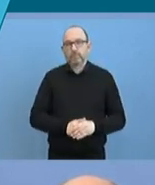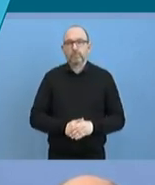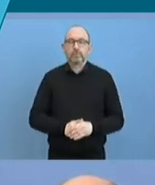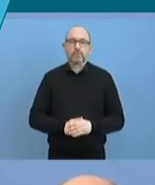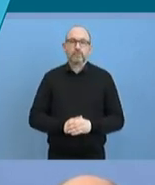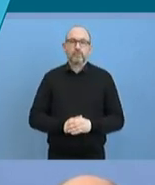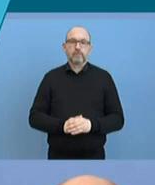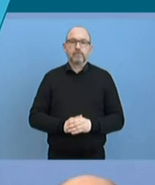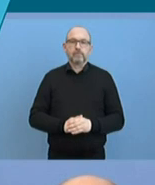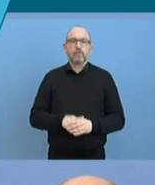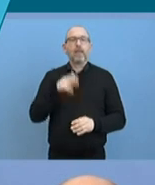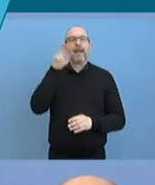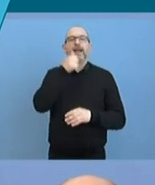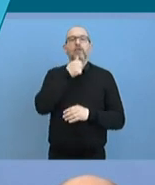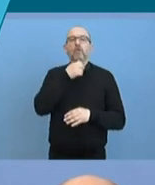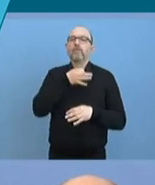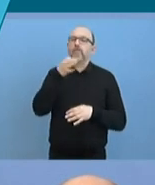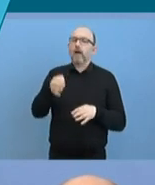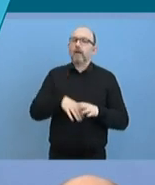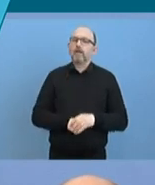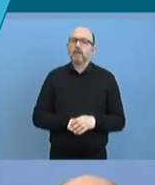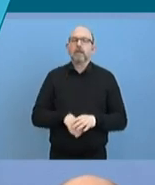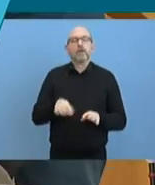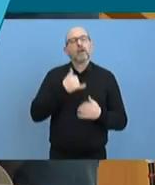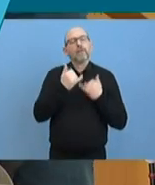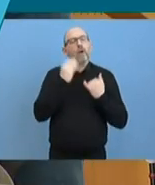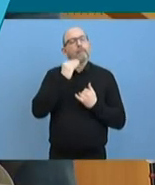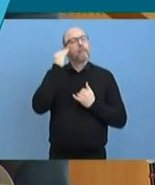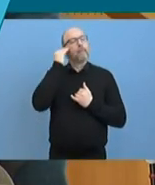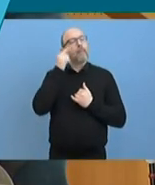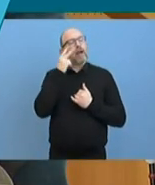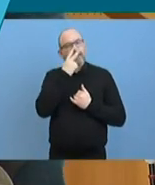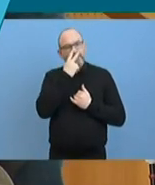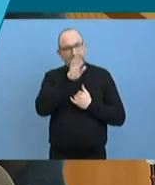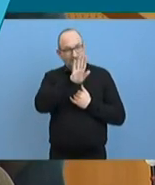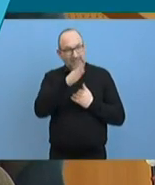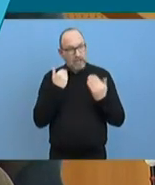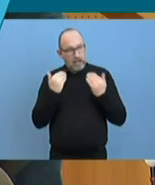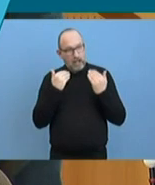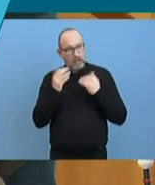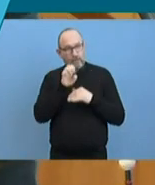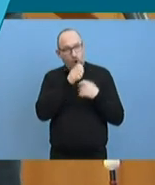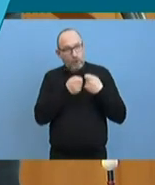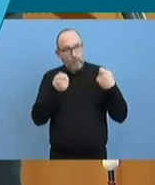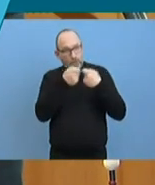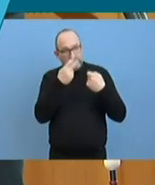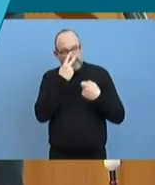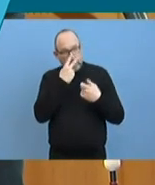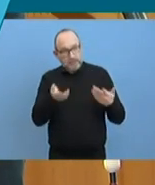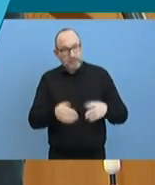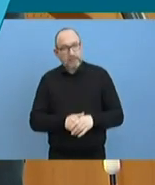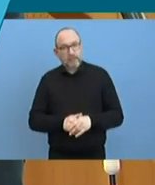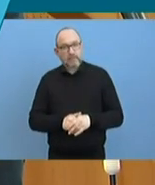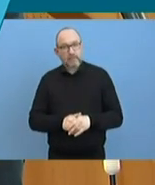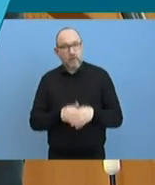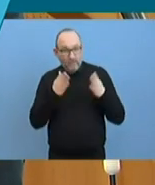Herr Jung dazu. Wie ist denn die Haltung der Kanzlerin, Herr Seiber, zum Thema Euro-Bonds? Ist sie da mittlerweile offen für? Ich habe ja gerade